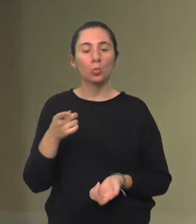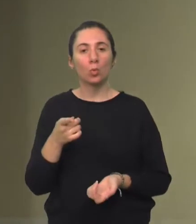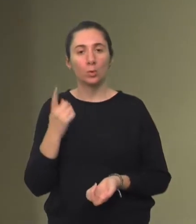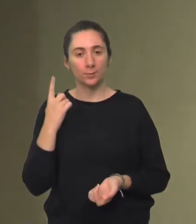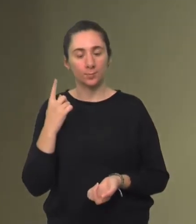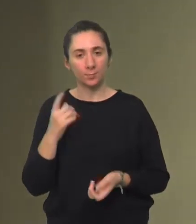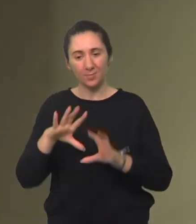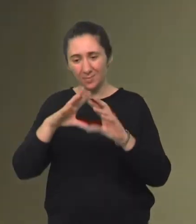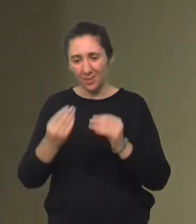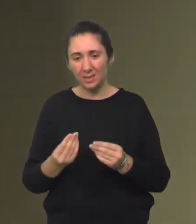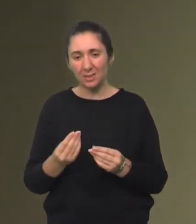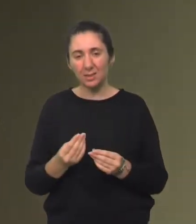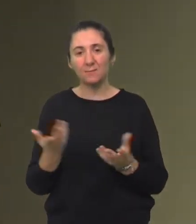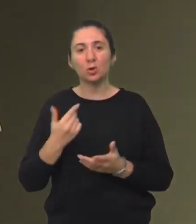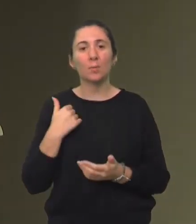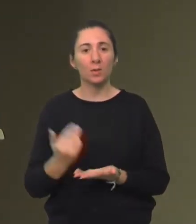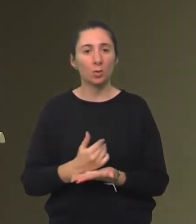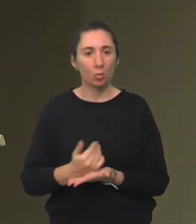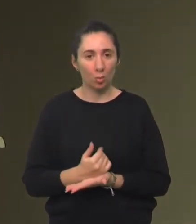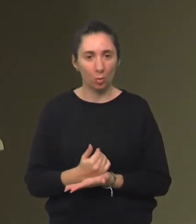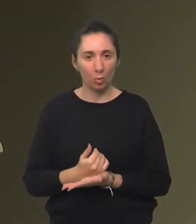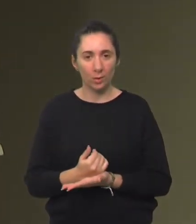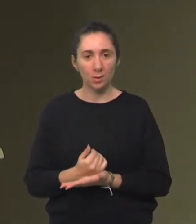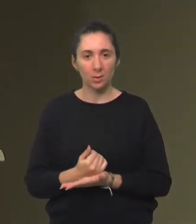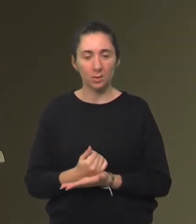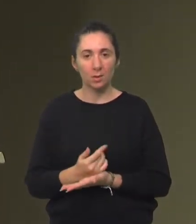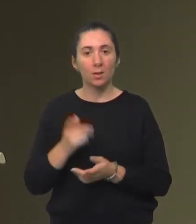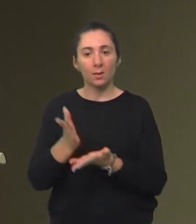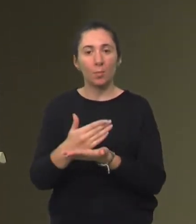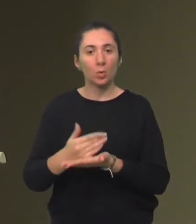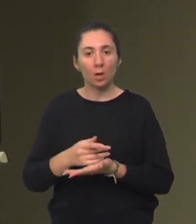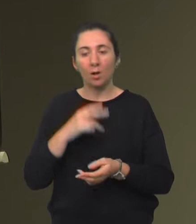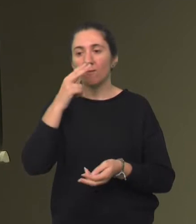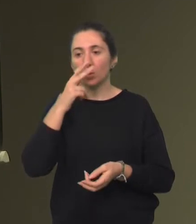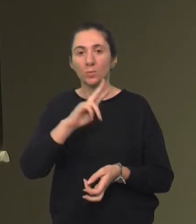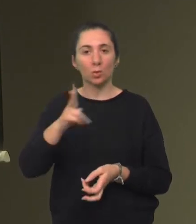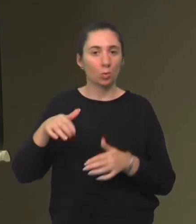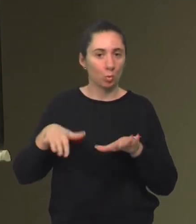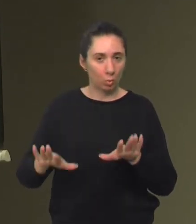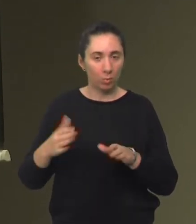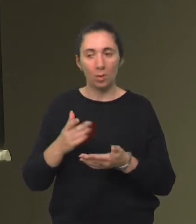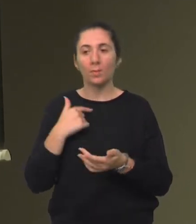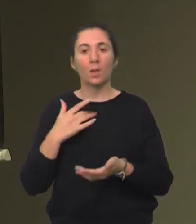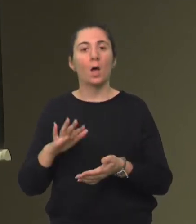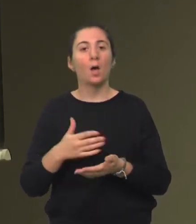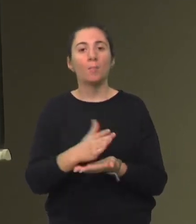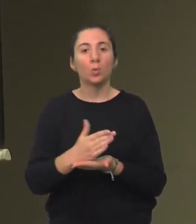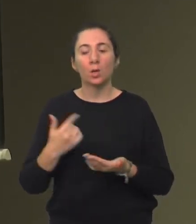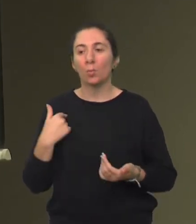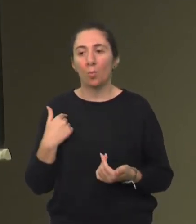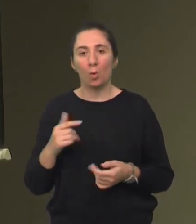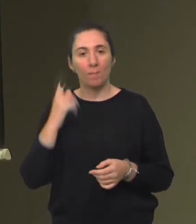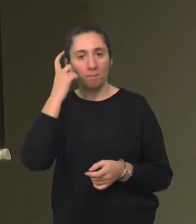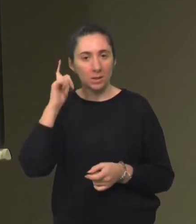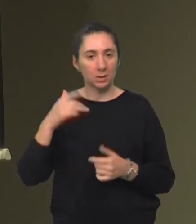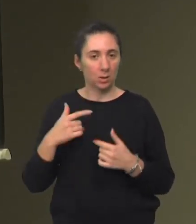sva ona sredstva koja mi koristimo da bi podijelili informacije s drugim ljudima, da bi podijelili svoje misli i osjećaje. Ali kada